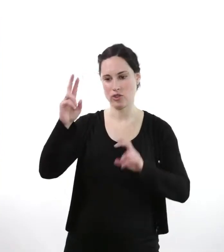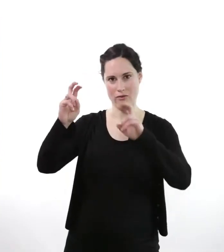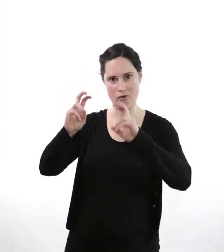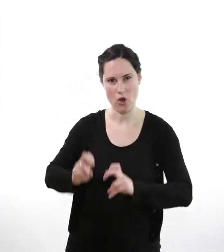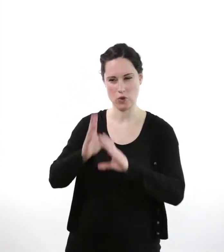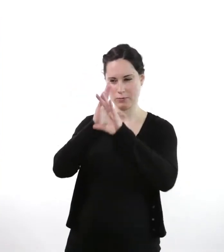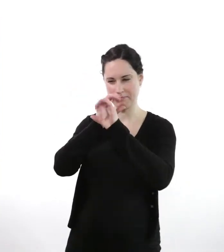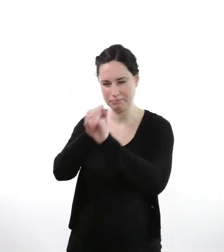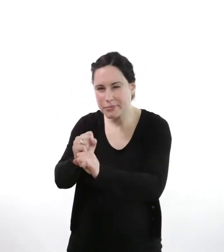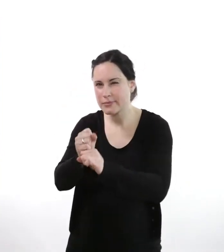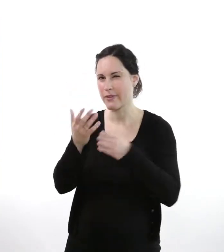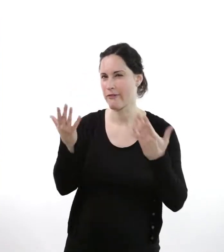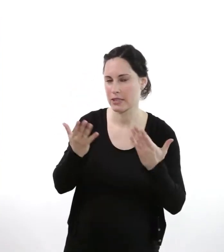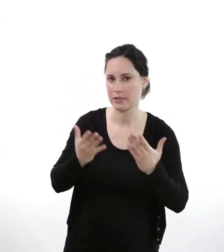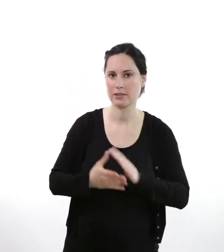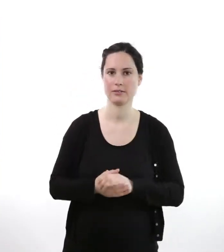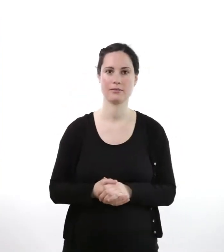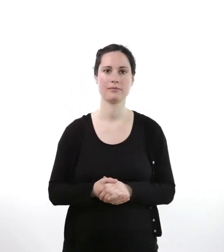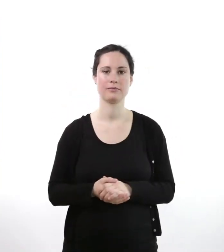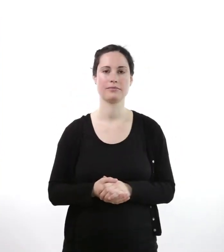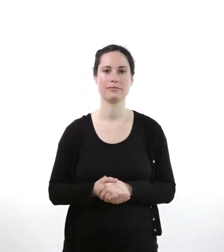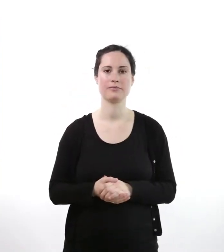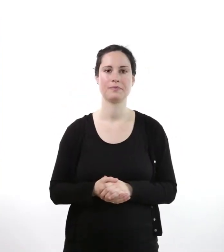Was fasziniert Sie an wissenschaftlicher Forschung?